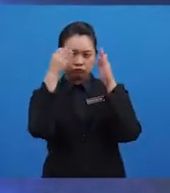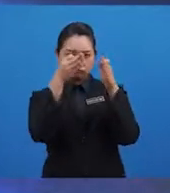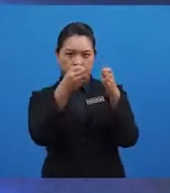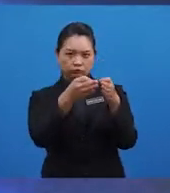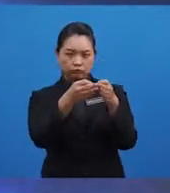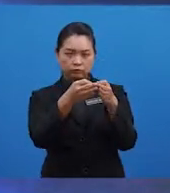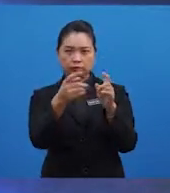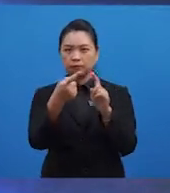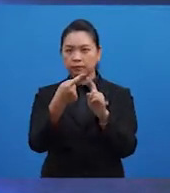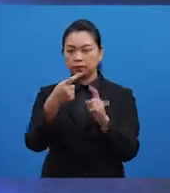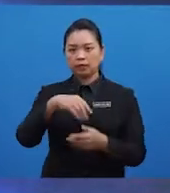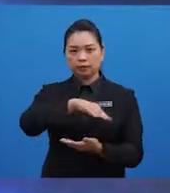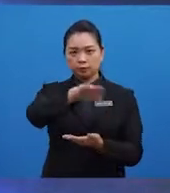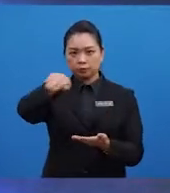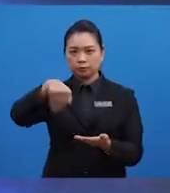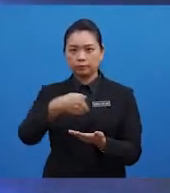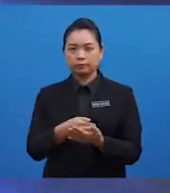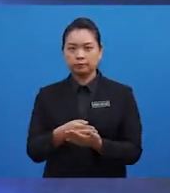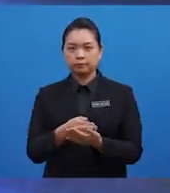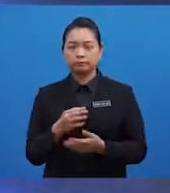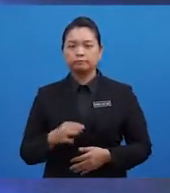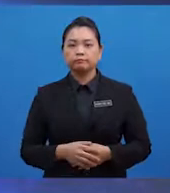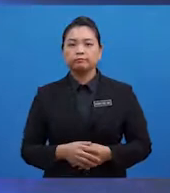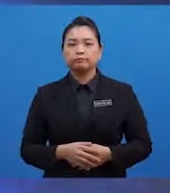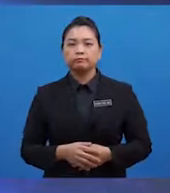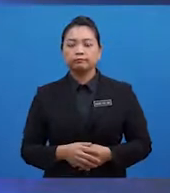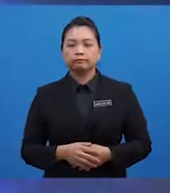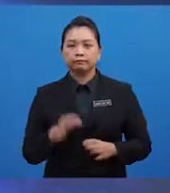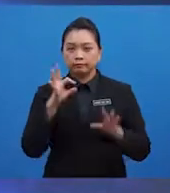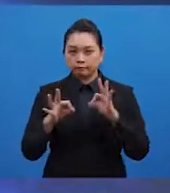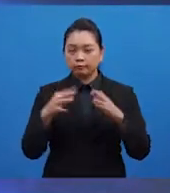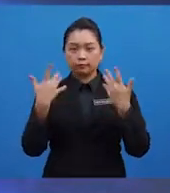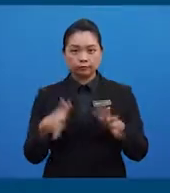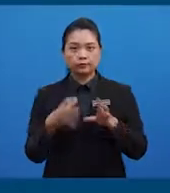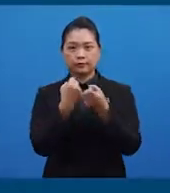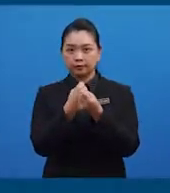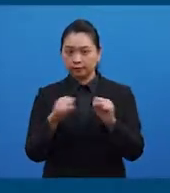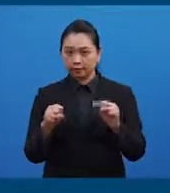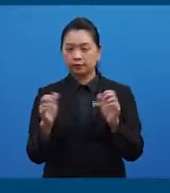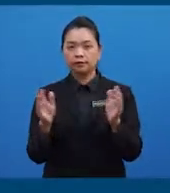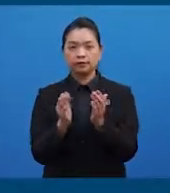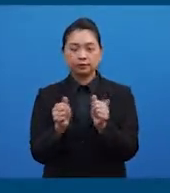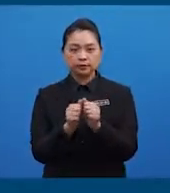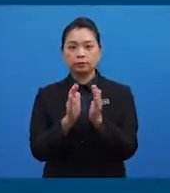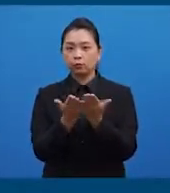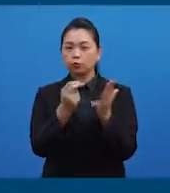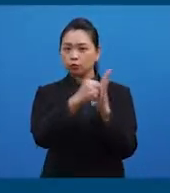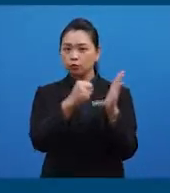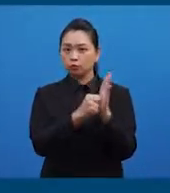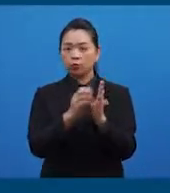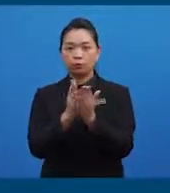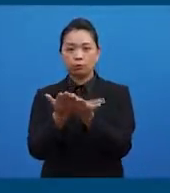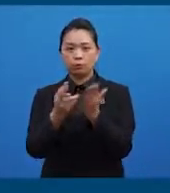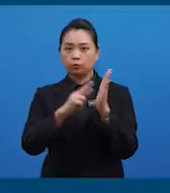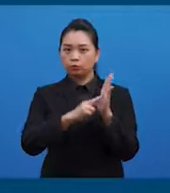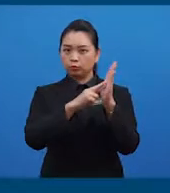daripada anda semua. Sekiranya pelajar telah bersedia dengan buku nota, buku rujukan,